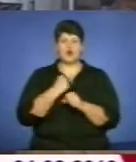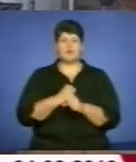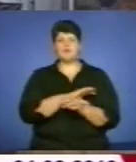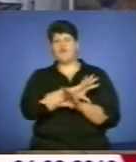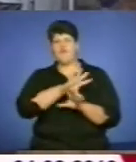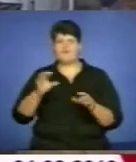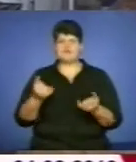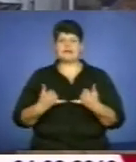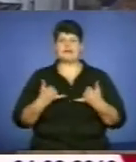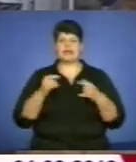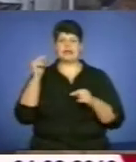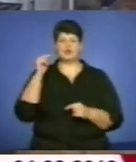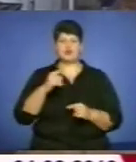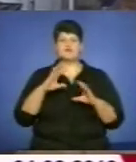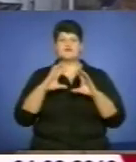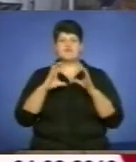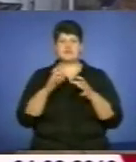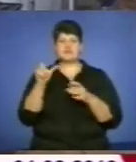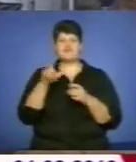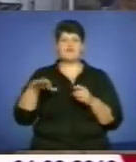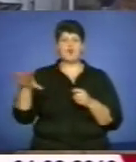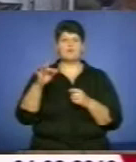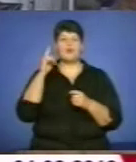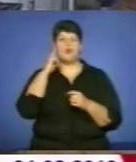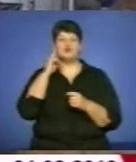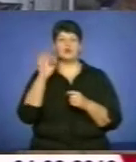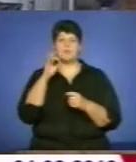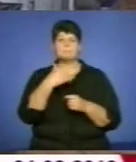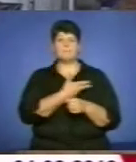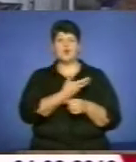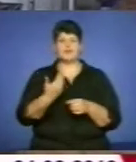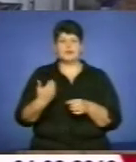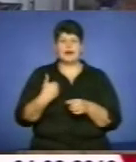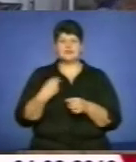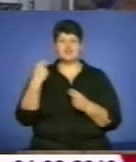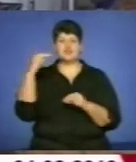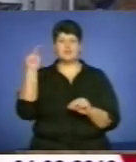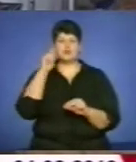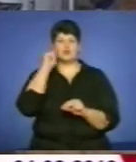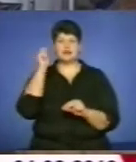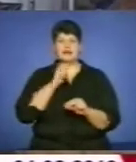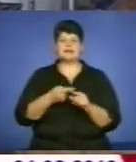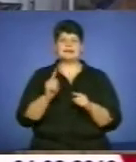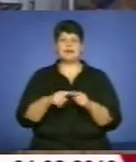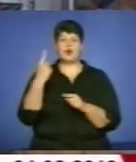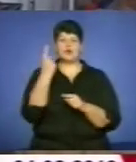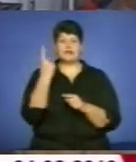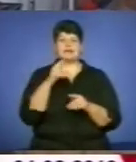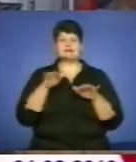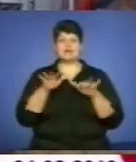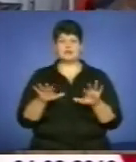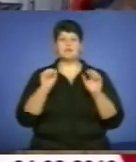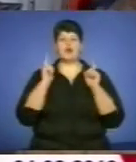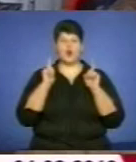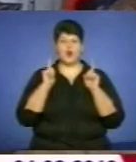щоб в світі, в Європі почули про нас. І чемпіонат України – це ще один такий захід, який показує, що ми готові